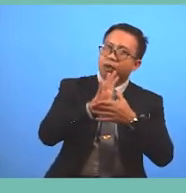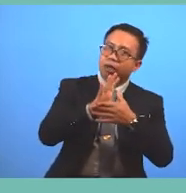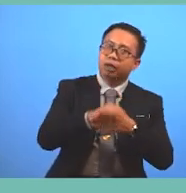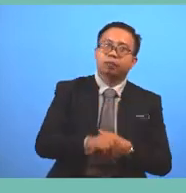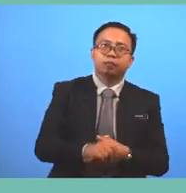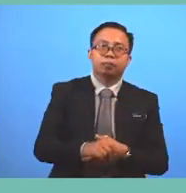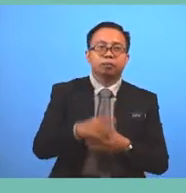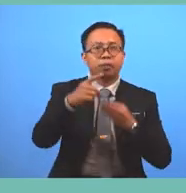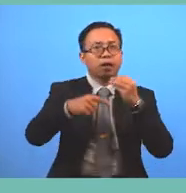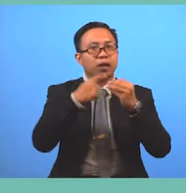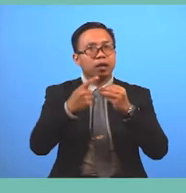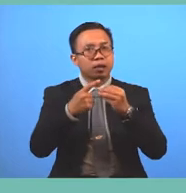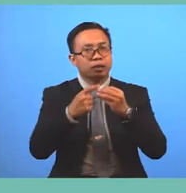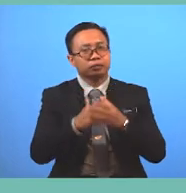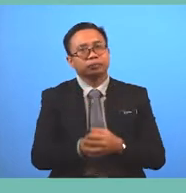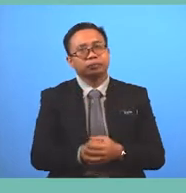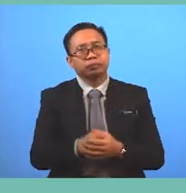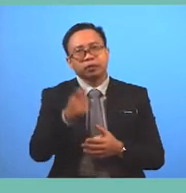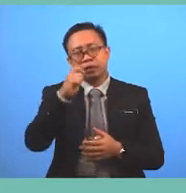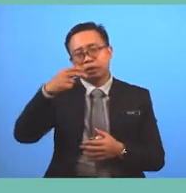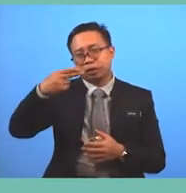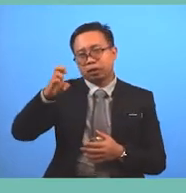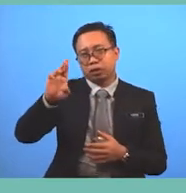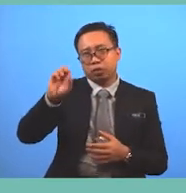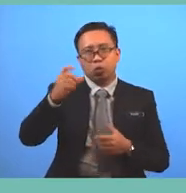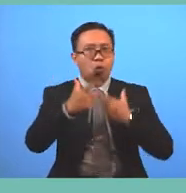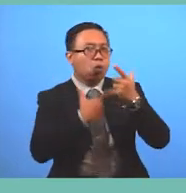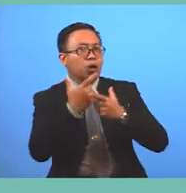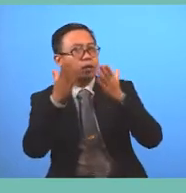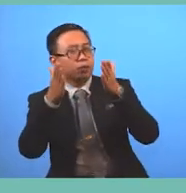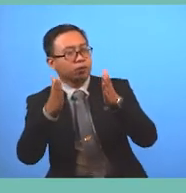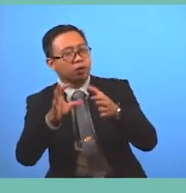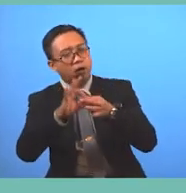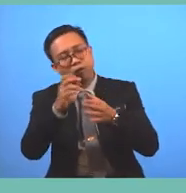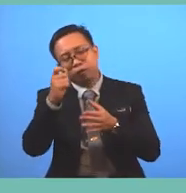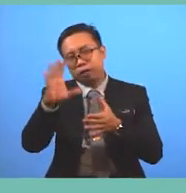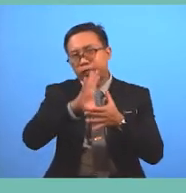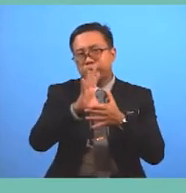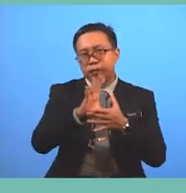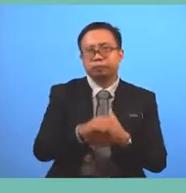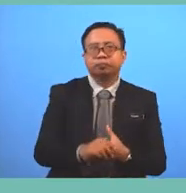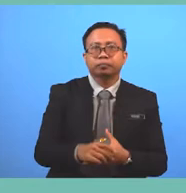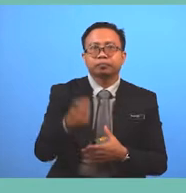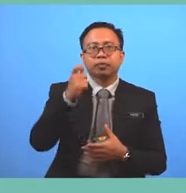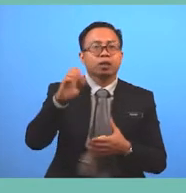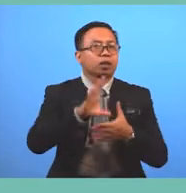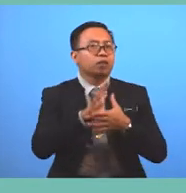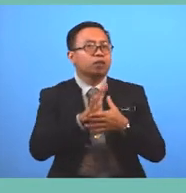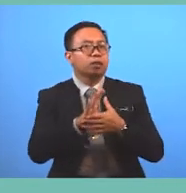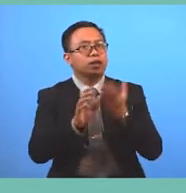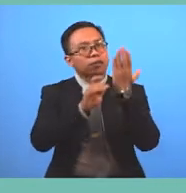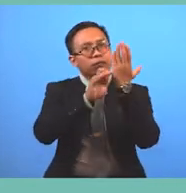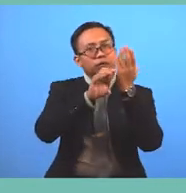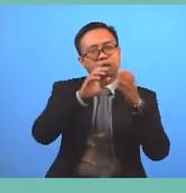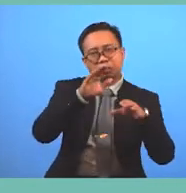is a film about The hero or heroine Of the film The film touches on